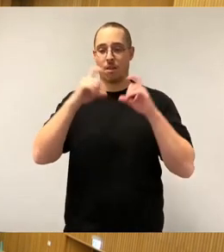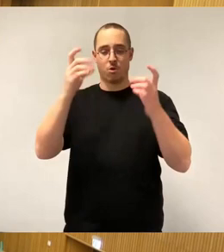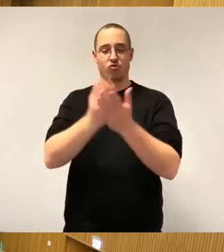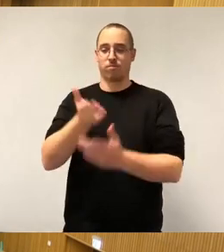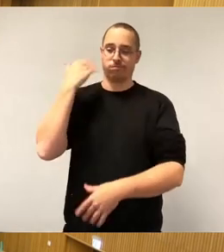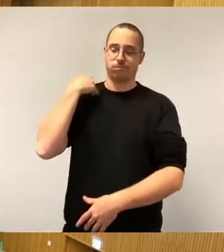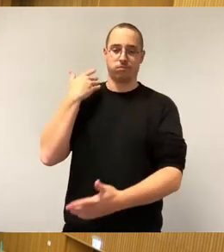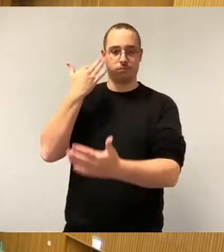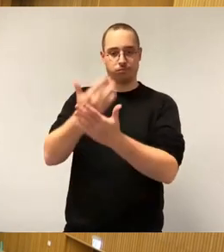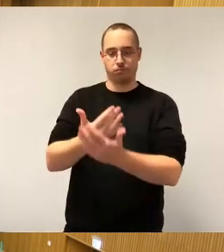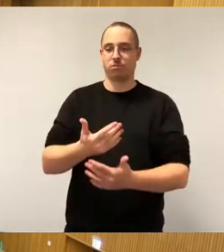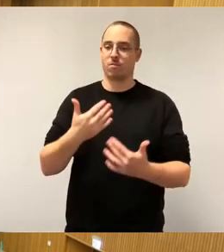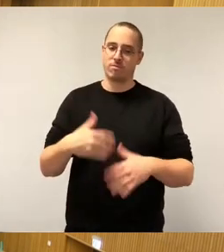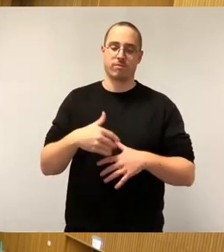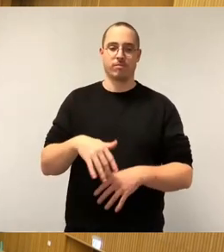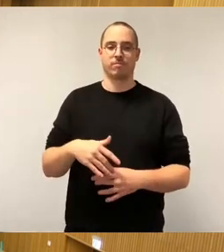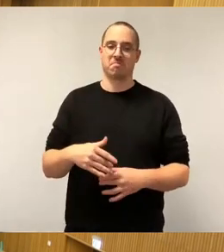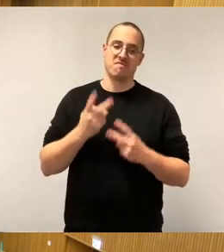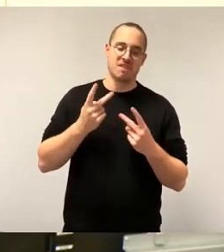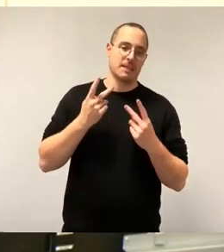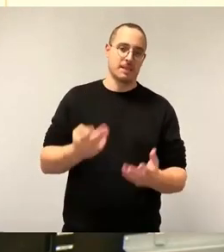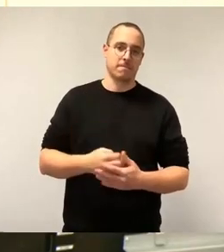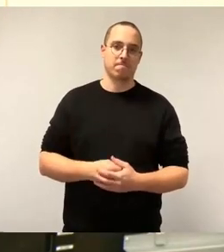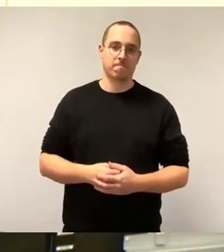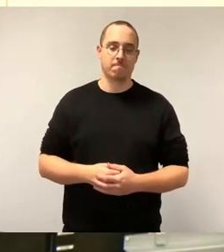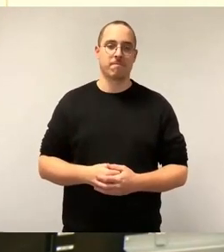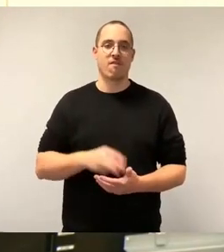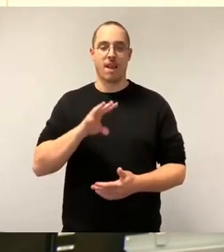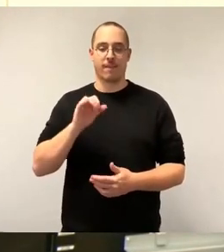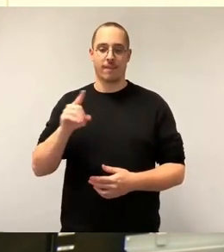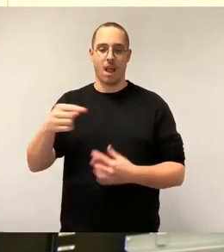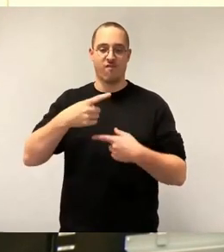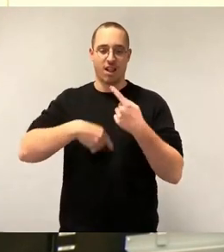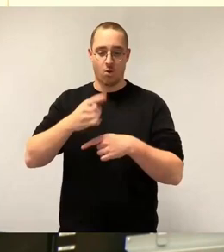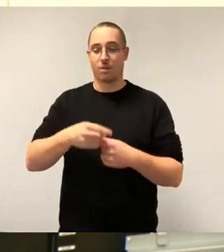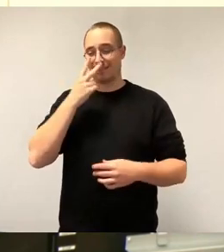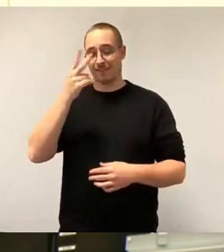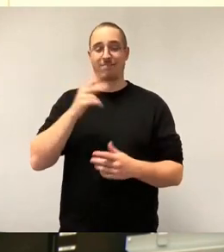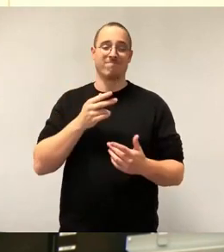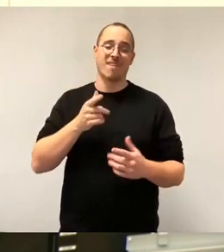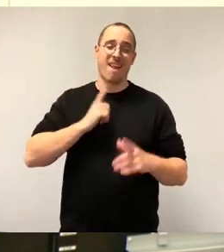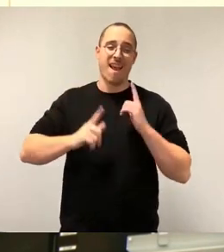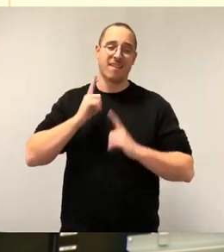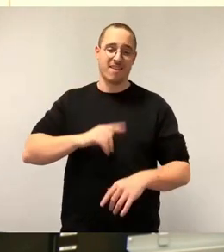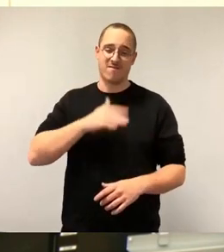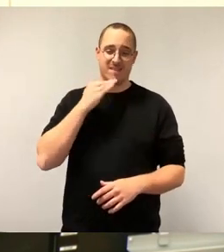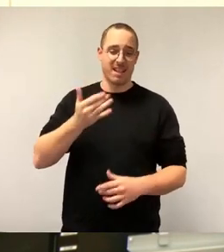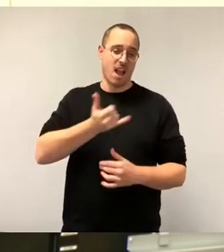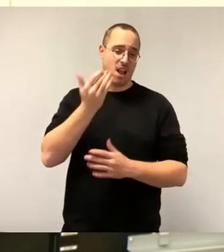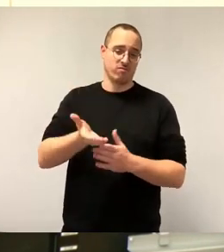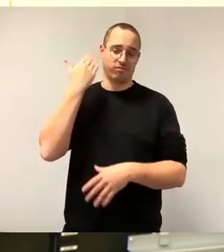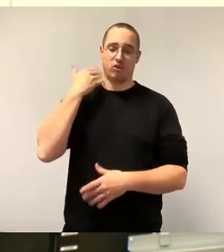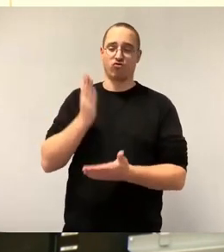wir sehen ja, dass die WED genau die Entwicklung genommen hat, die wir auch leider vor vielen Jahren befürchtet hatten.